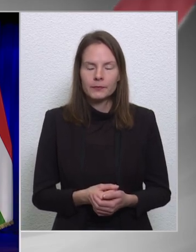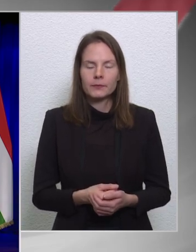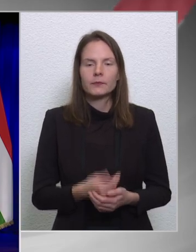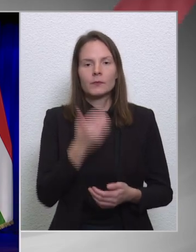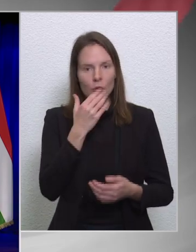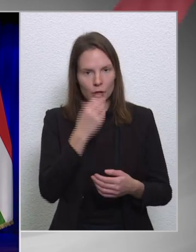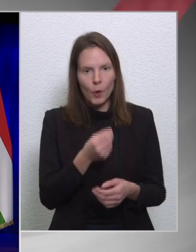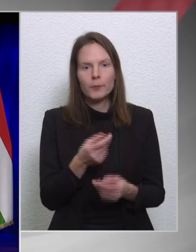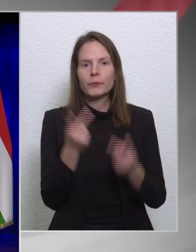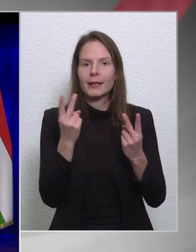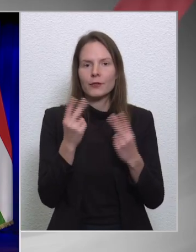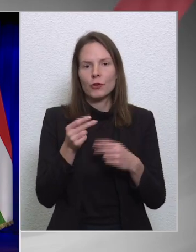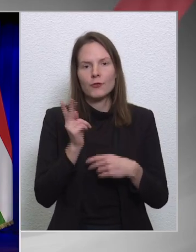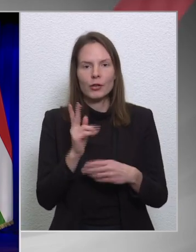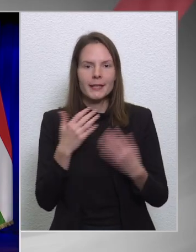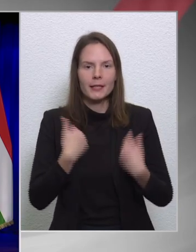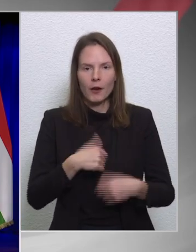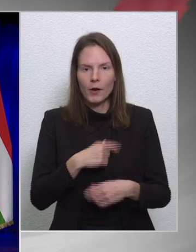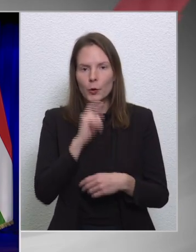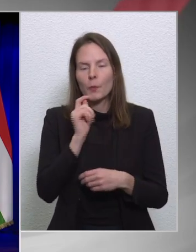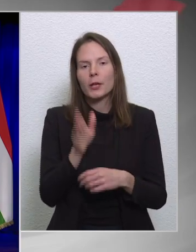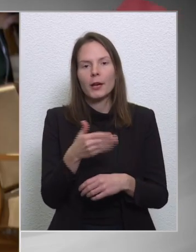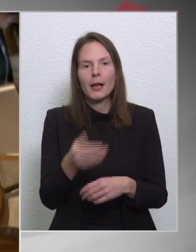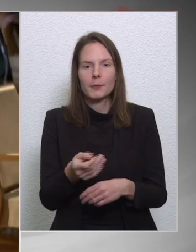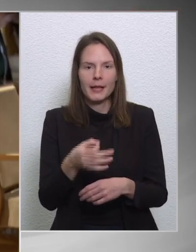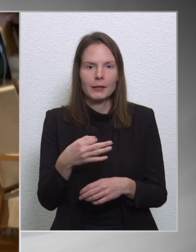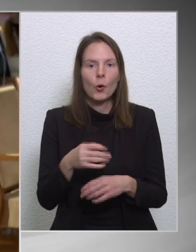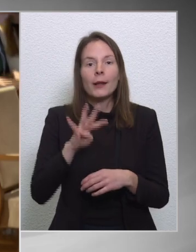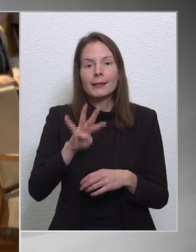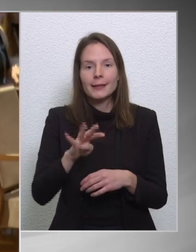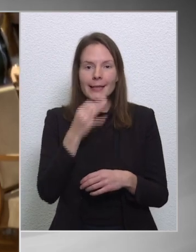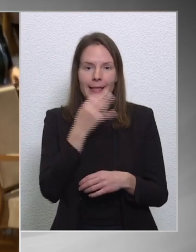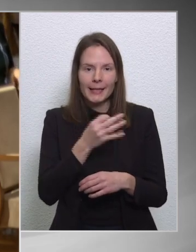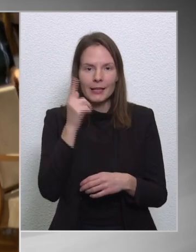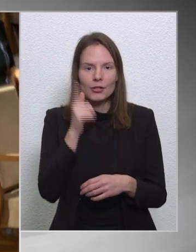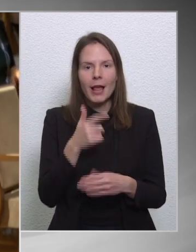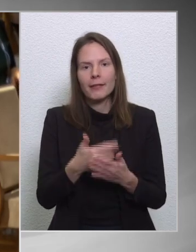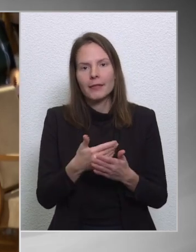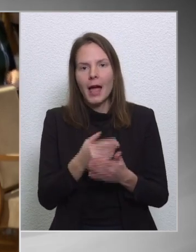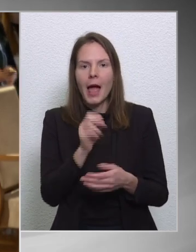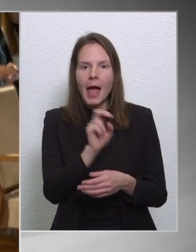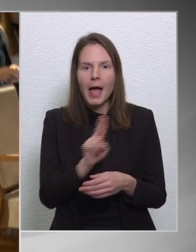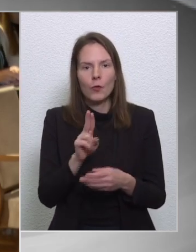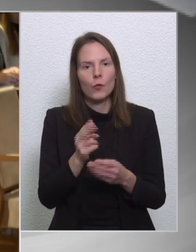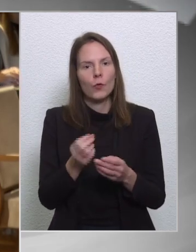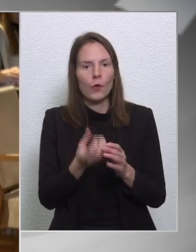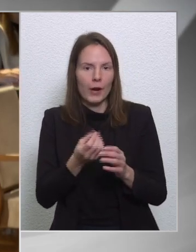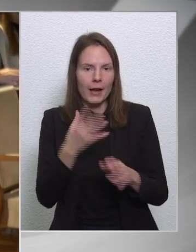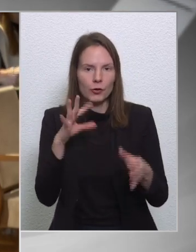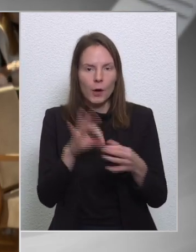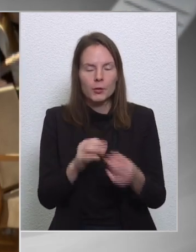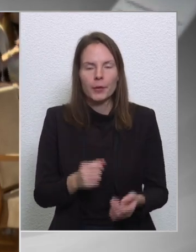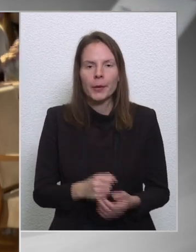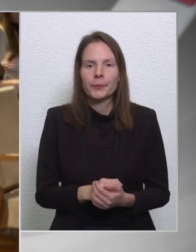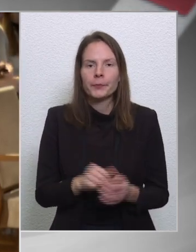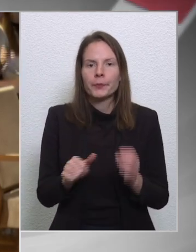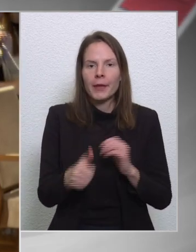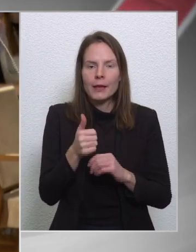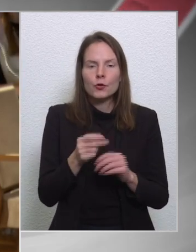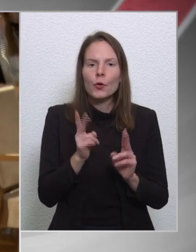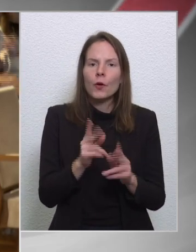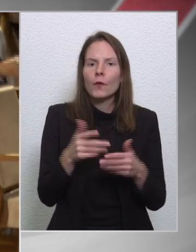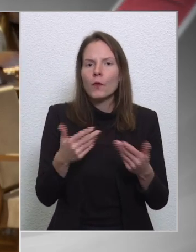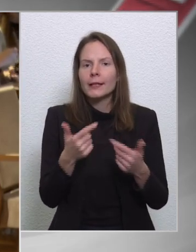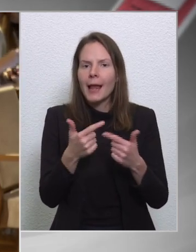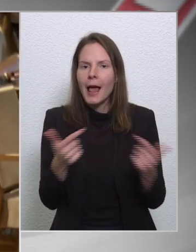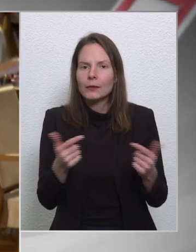Köszönöm, Kincses Krisztina vagyok a Magyar Nemzettől. Négy kérdésem lenne az uniós forrásokkal kapcsolatban. Az első, hogy van-e